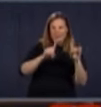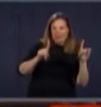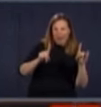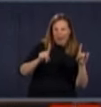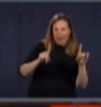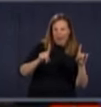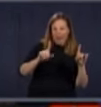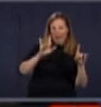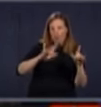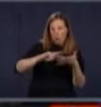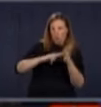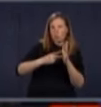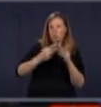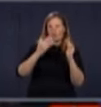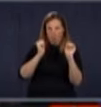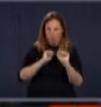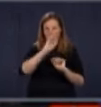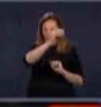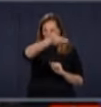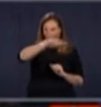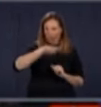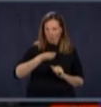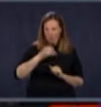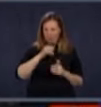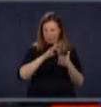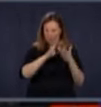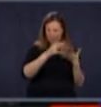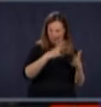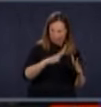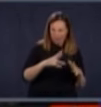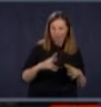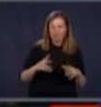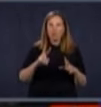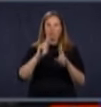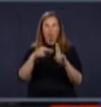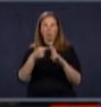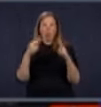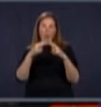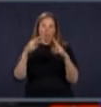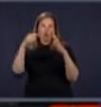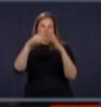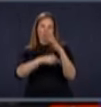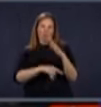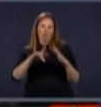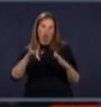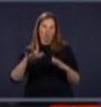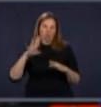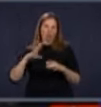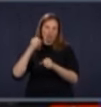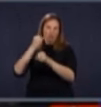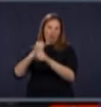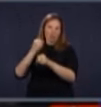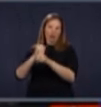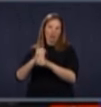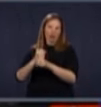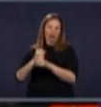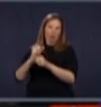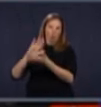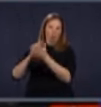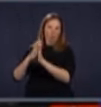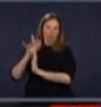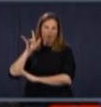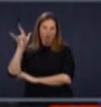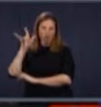par le fonds? Bon, c'est un secteur que je connais bien à cause de mon ancienne vie. Je peux vous dire tout de suite qu'il